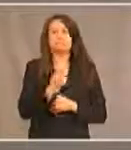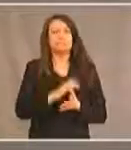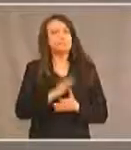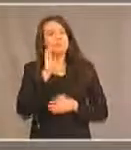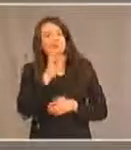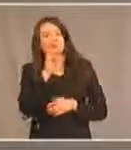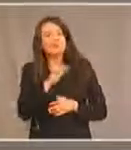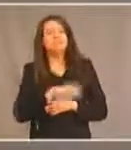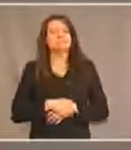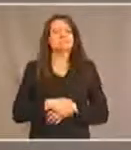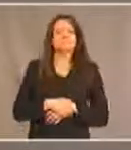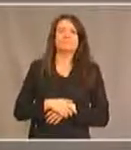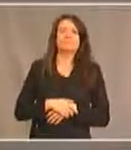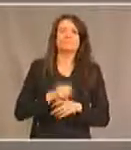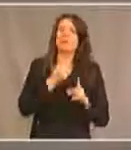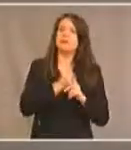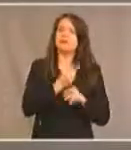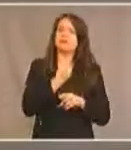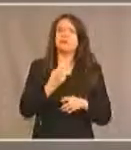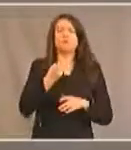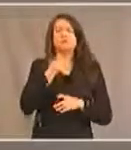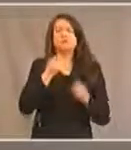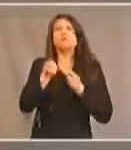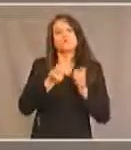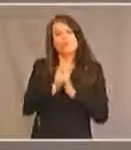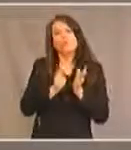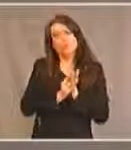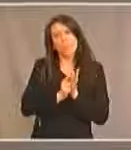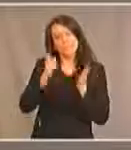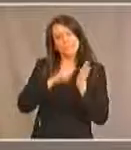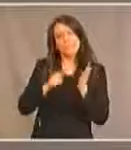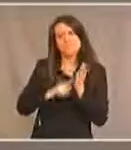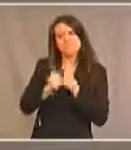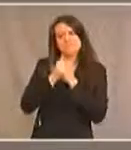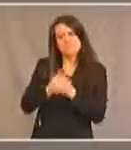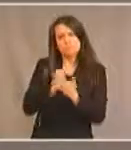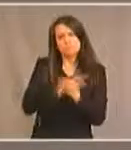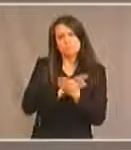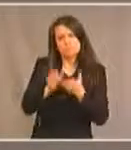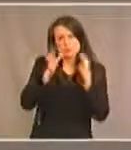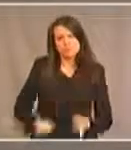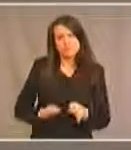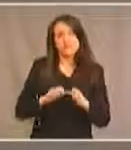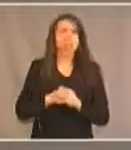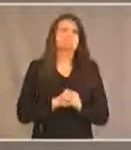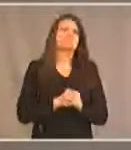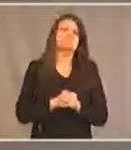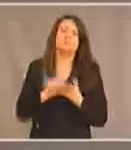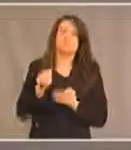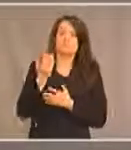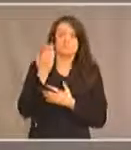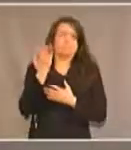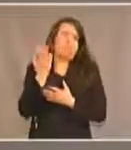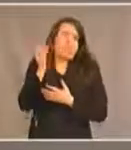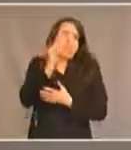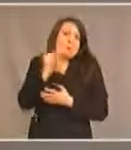Qui contrôlera cette loi et veillera à son application? Bon, nous voulons votre opinion là-dessus. C